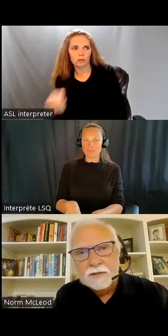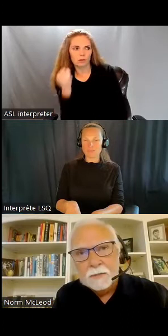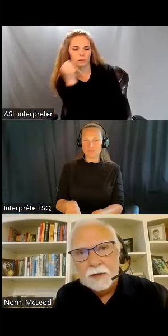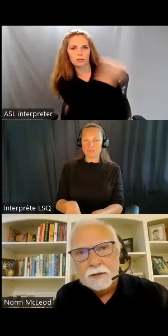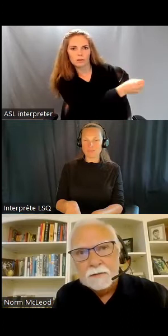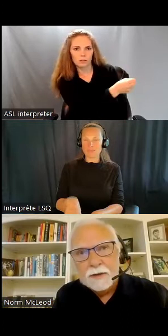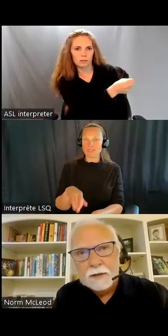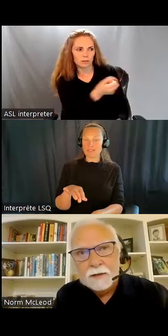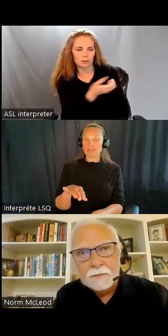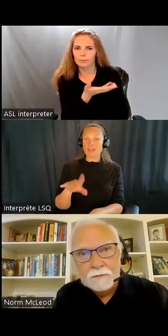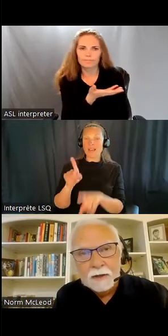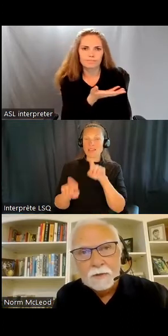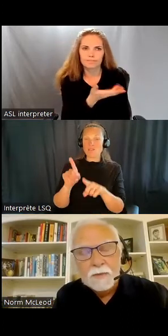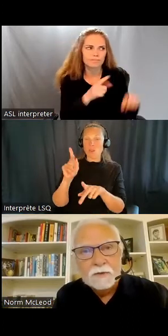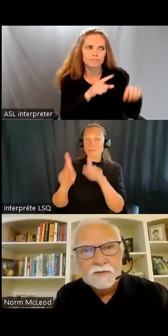isolés.